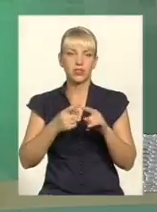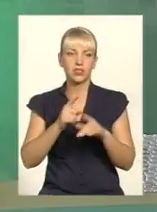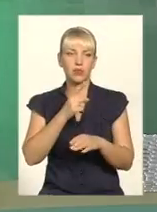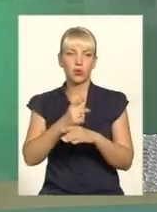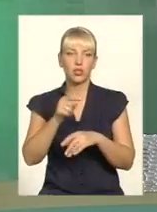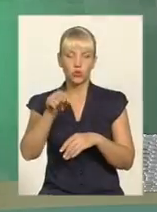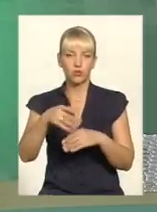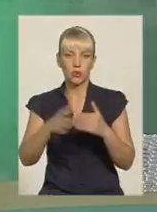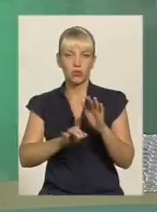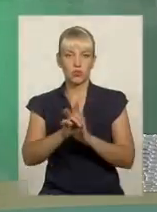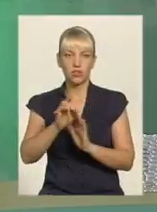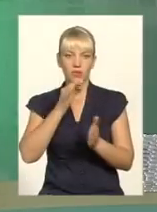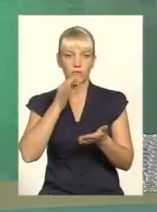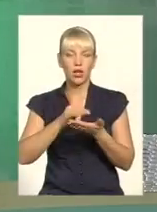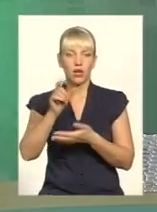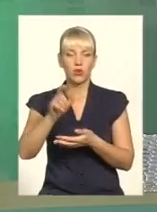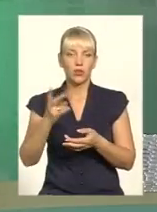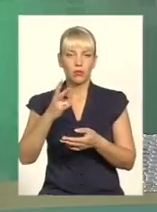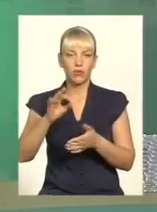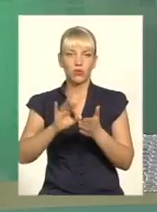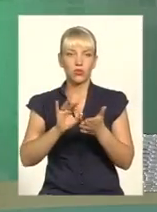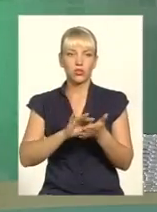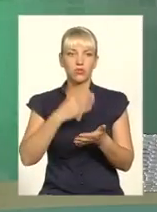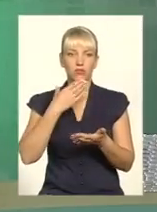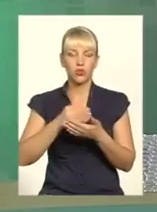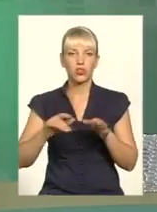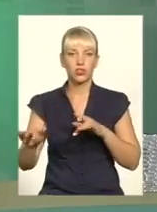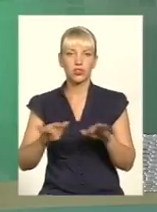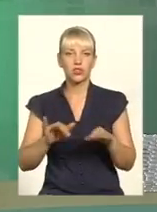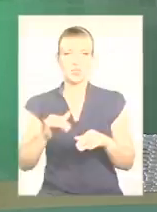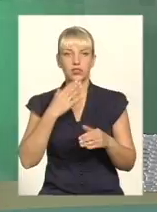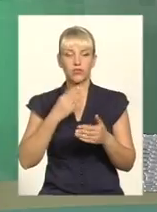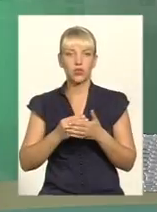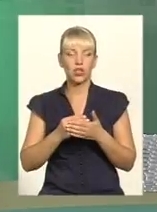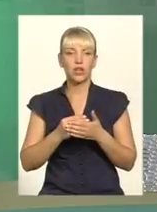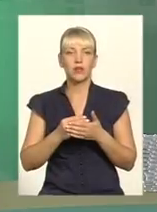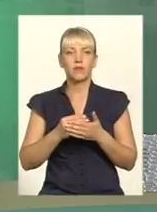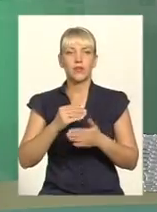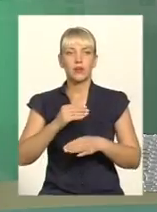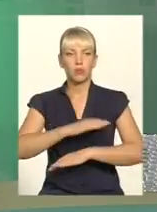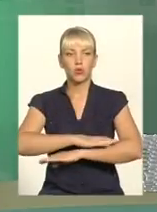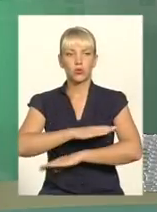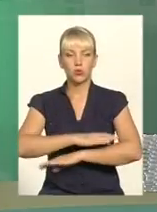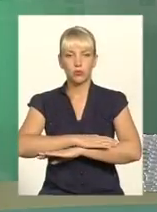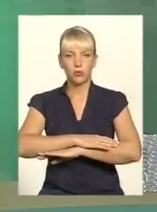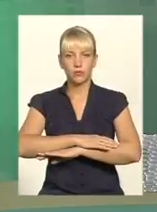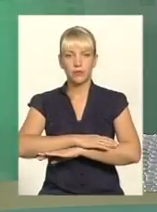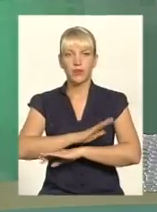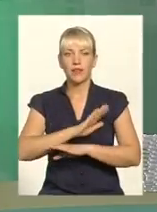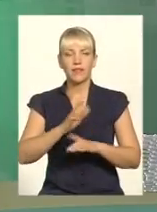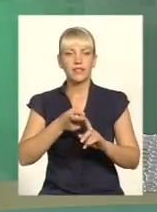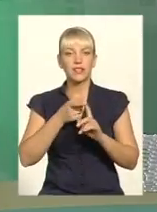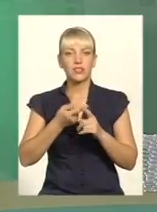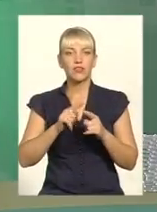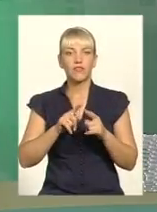відповідальність. Людина повинна оцінювати свої дії, свої поступки. І в рамках правополя діяти. Незалежно з того, які вона інтереси в